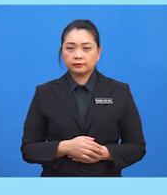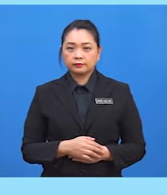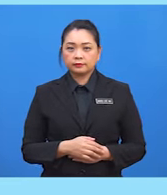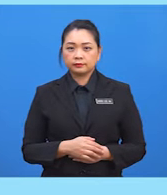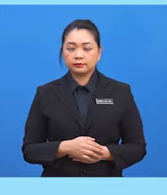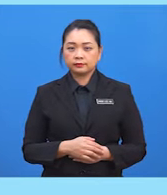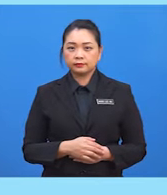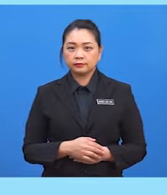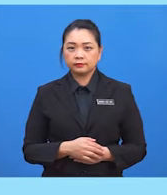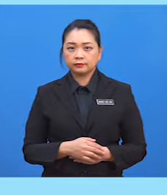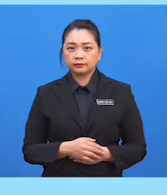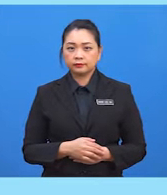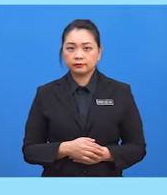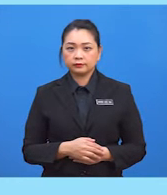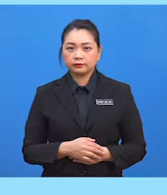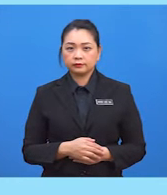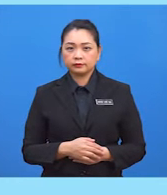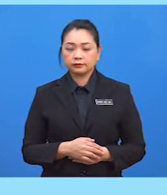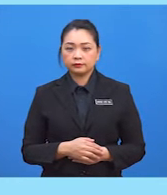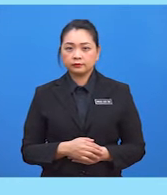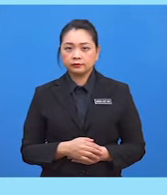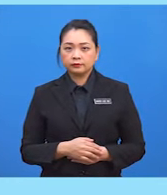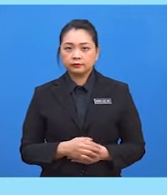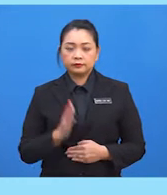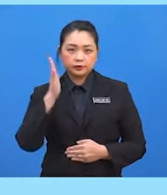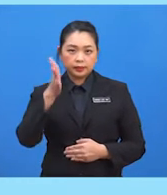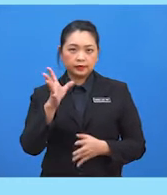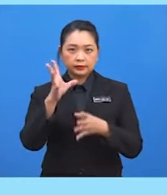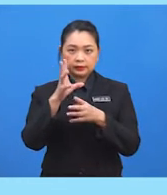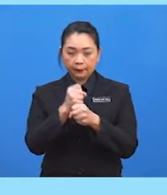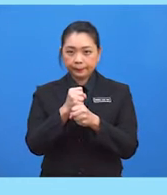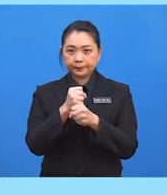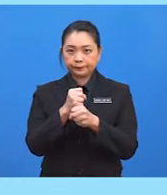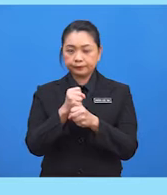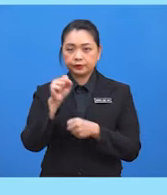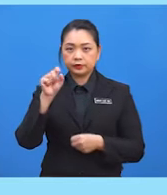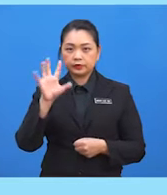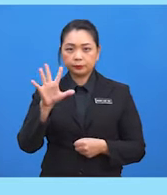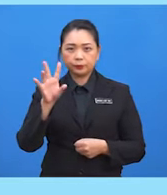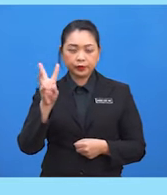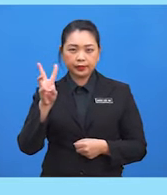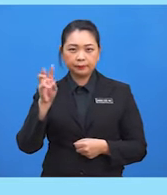sama dengan. 56.1 sifar-sifar